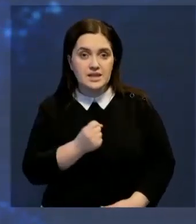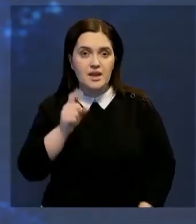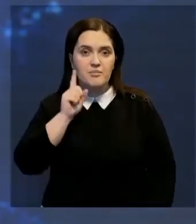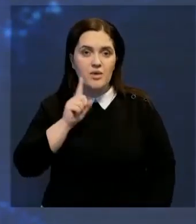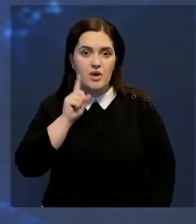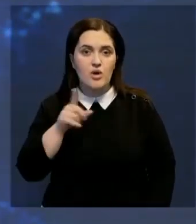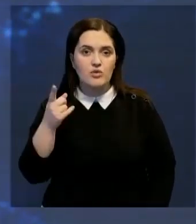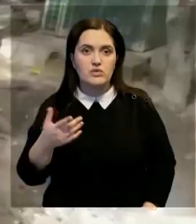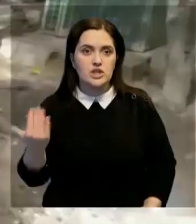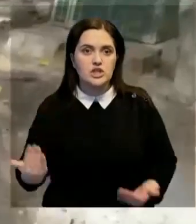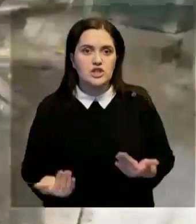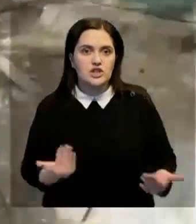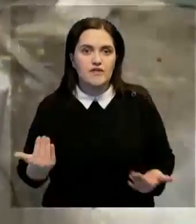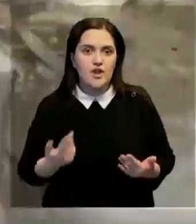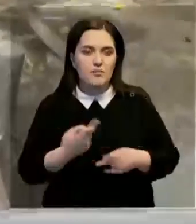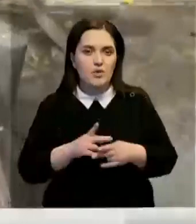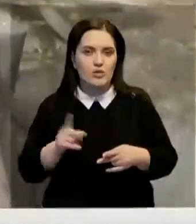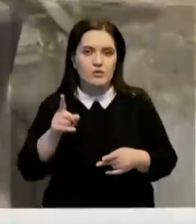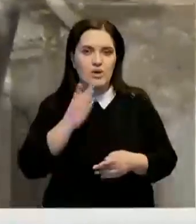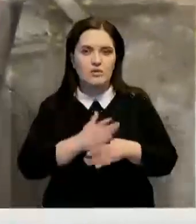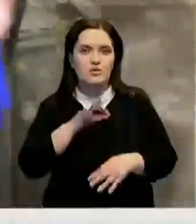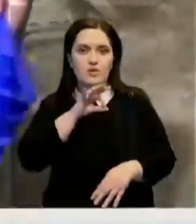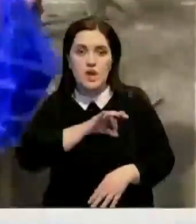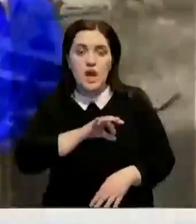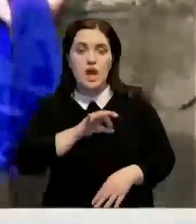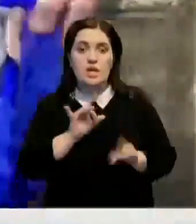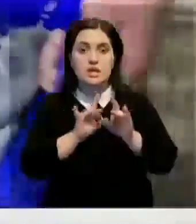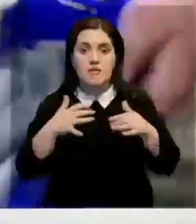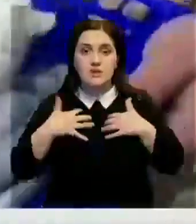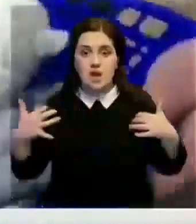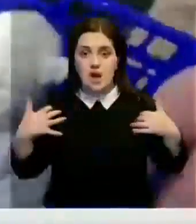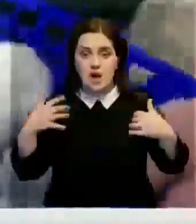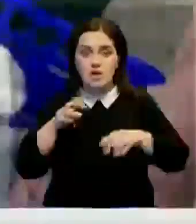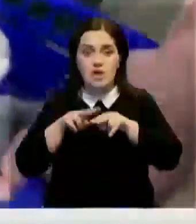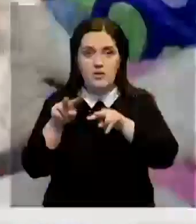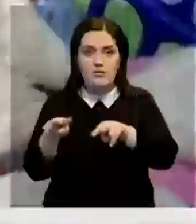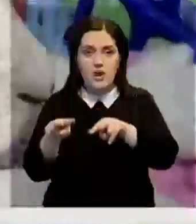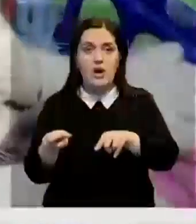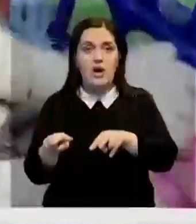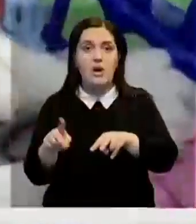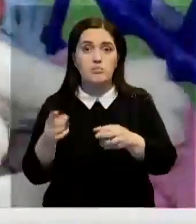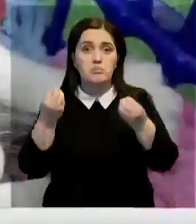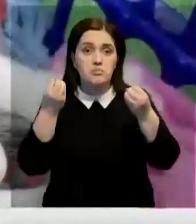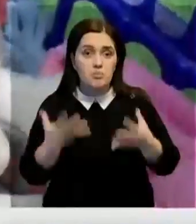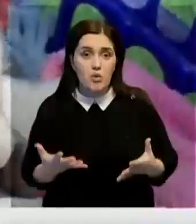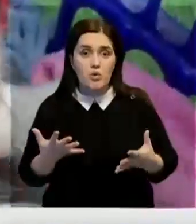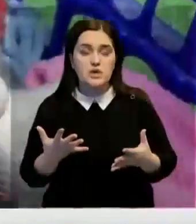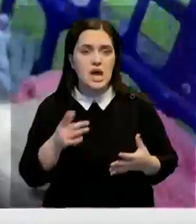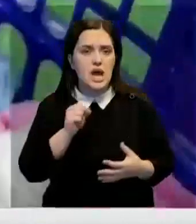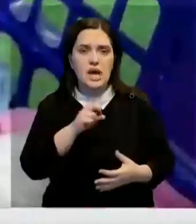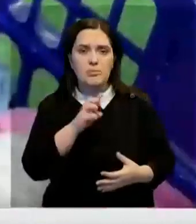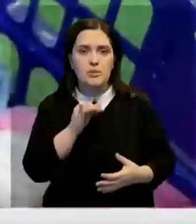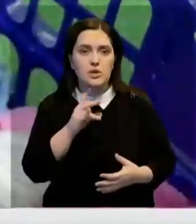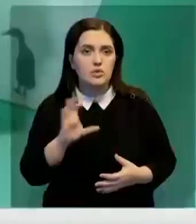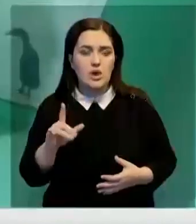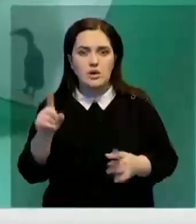неделя, а их уже считают не иначе, как живыми талисманами. Со слов зоологов, малыши не альбиносы, а просто имеют чрезвычайно редкую